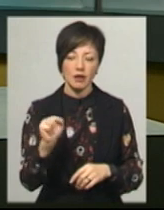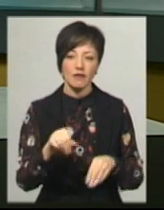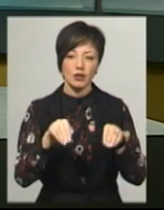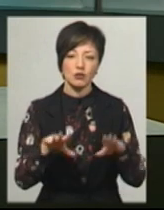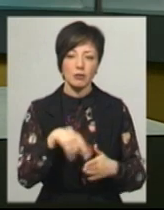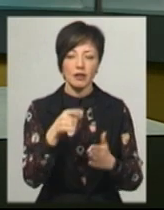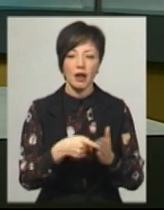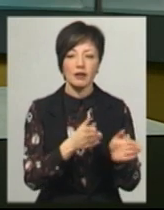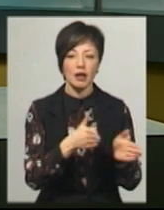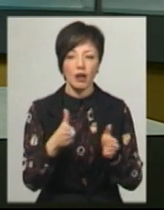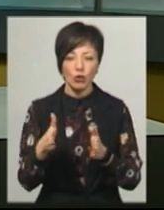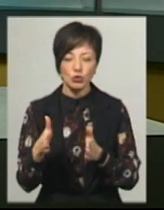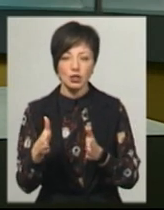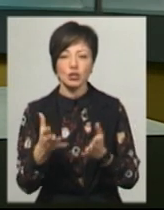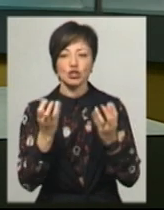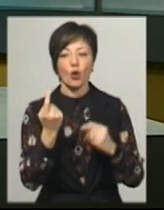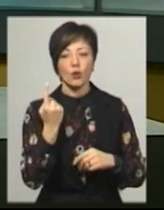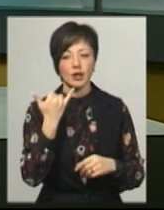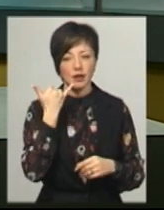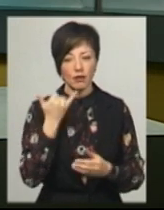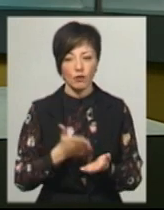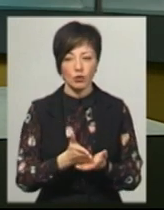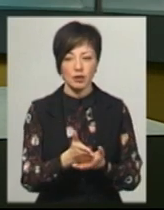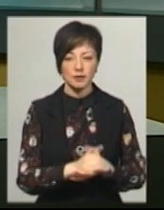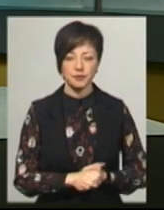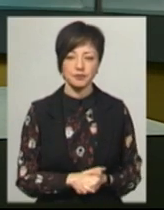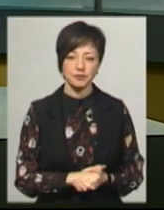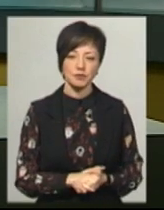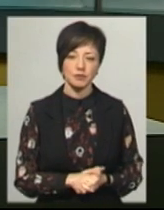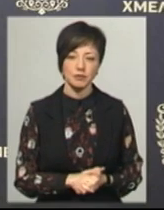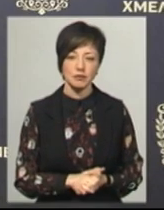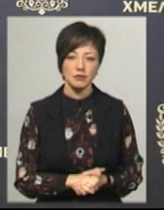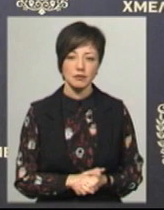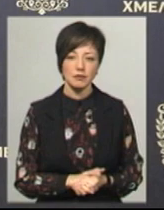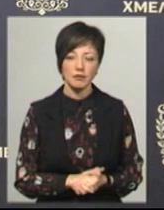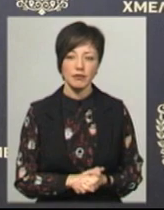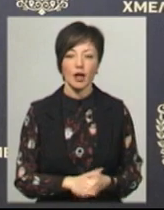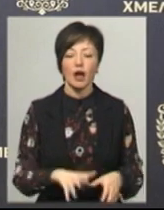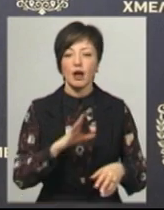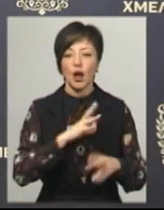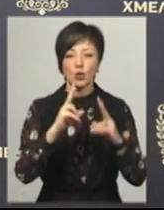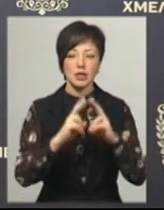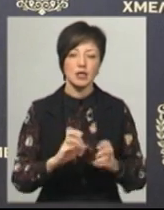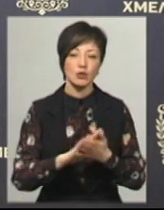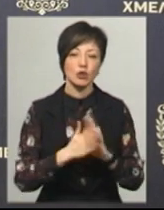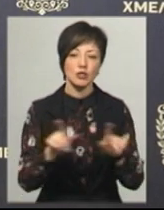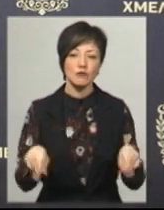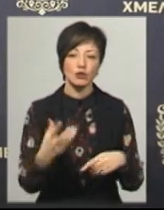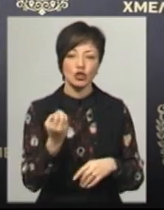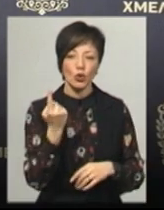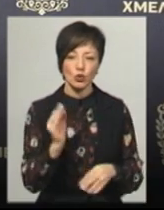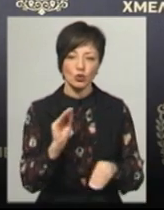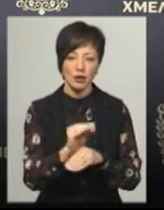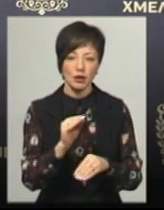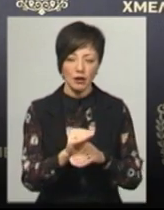питання про налагодження ще однієї прямої телефонної лінії. Розглядалася ситуація створення ще однієї